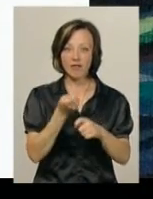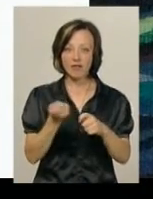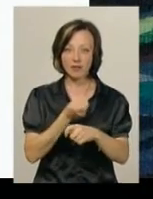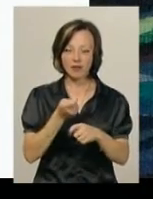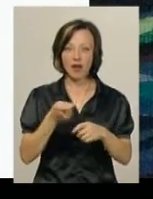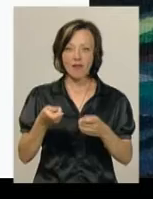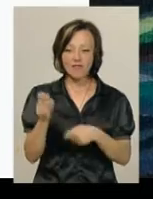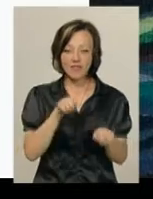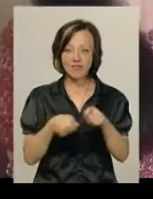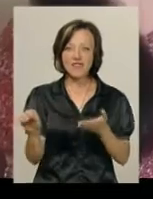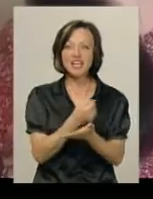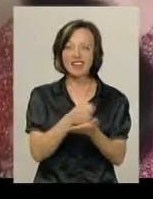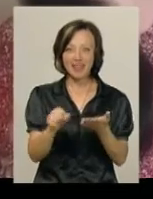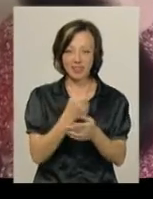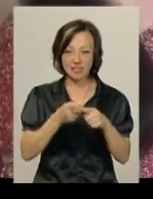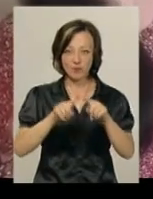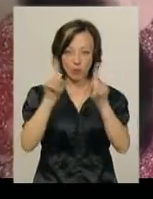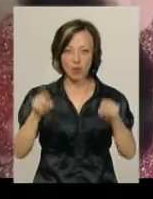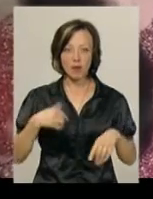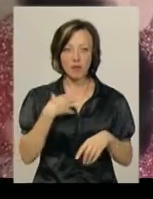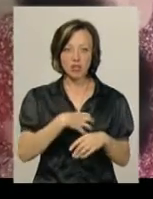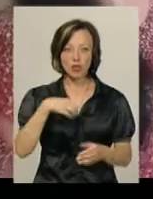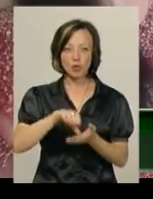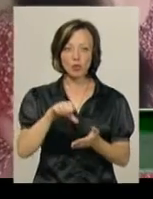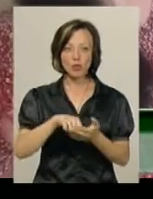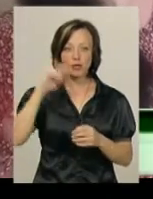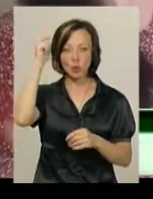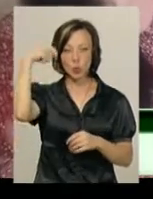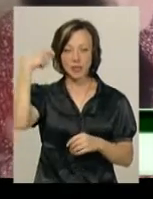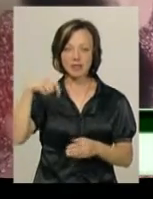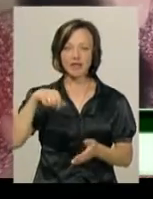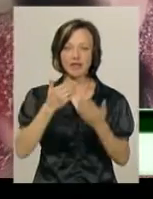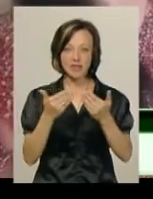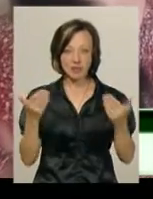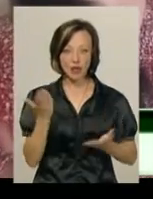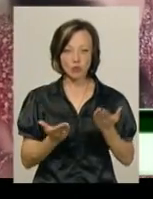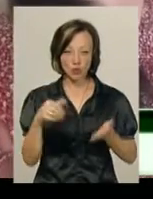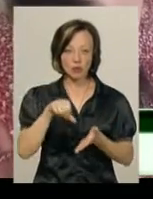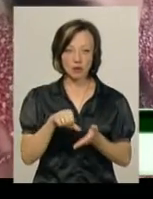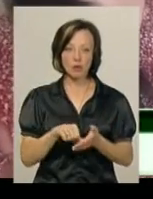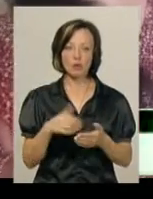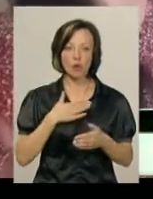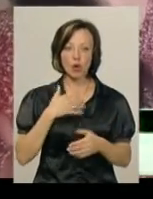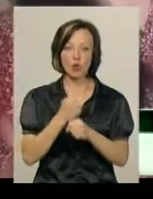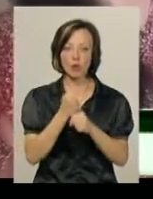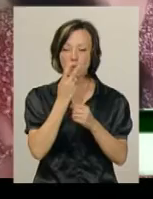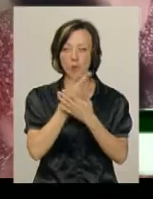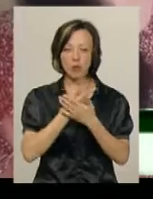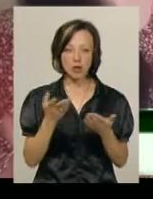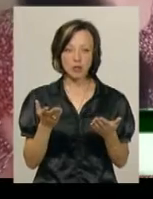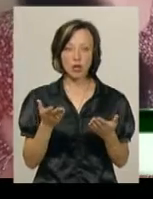участь у турецькій виставці, адже, якщо я буду приймати участь у виставці, то мої роботи побачать